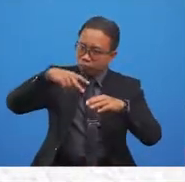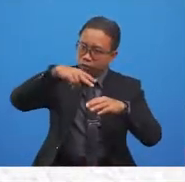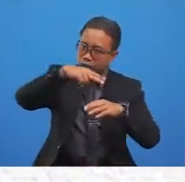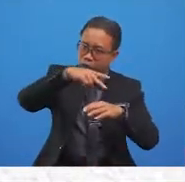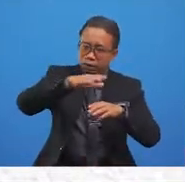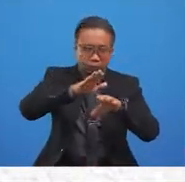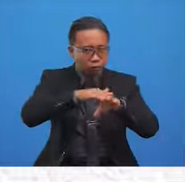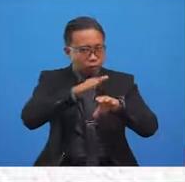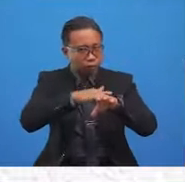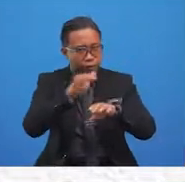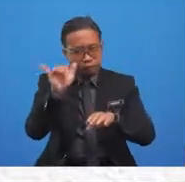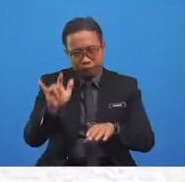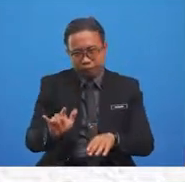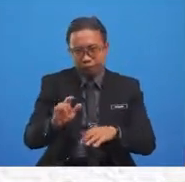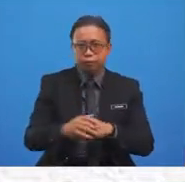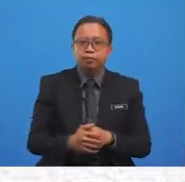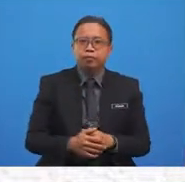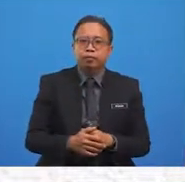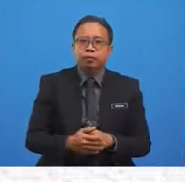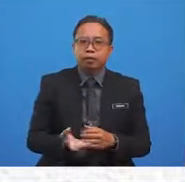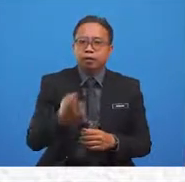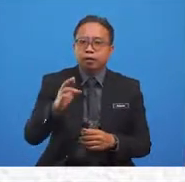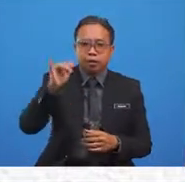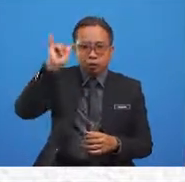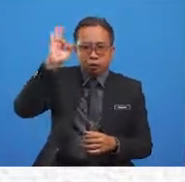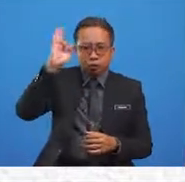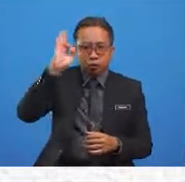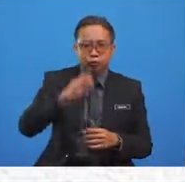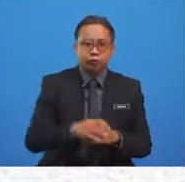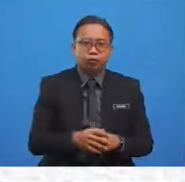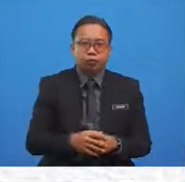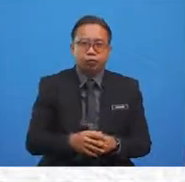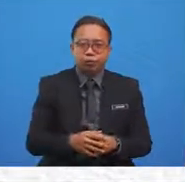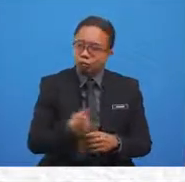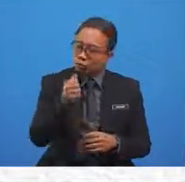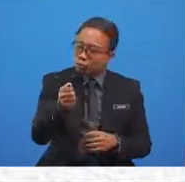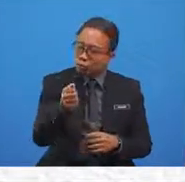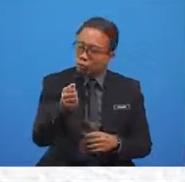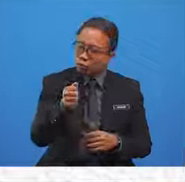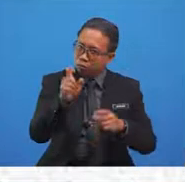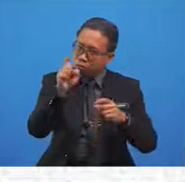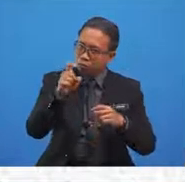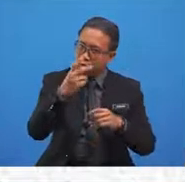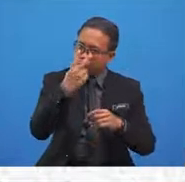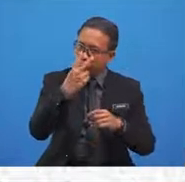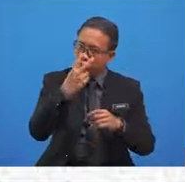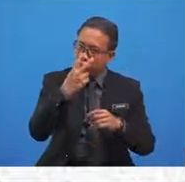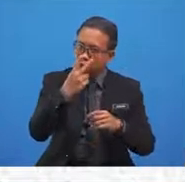walk up slowly. There you are, Yusuf. We are supposed to watch